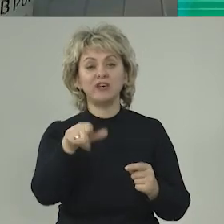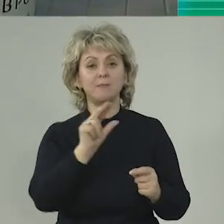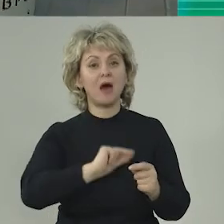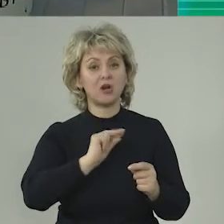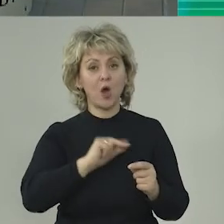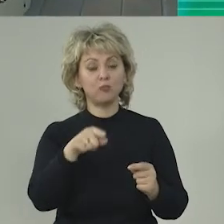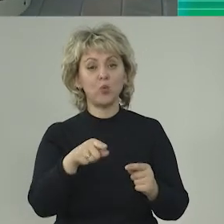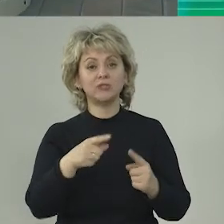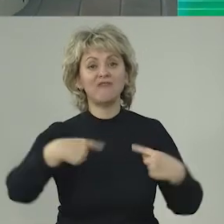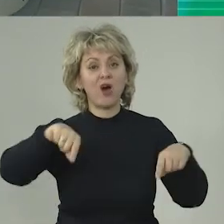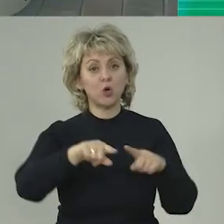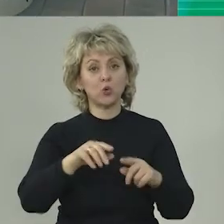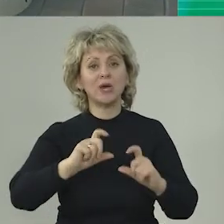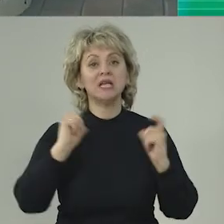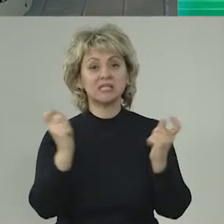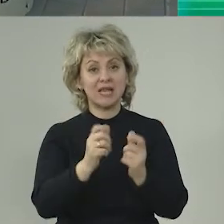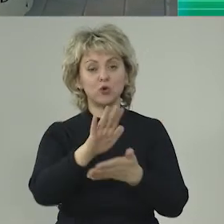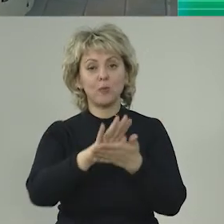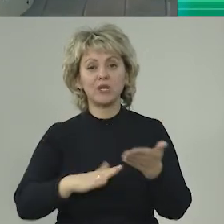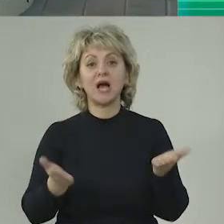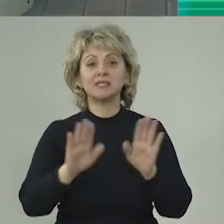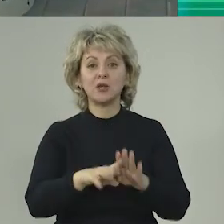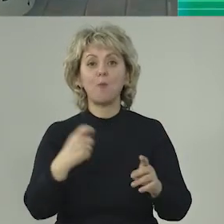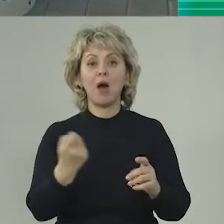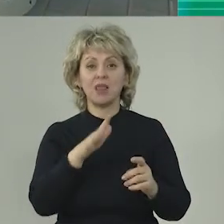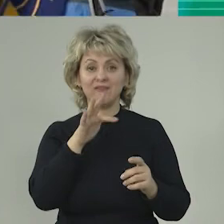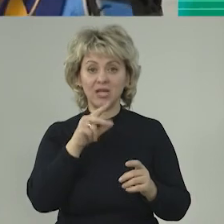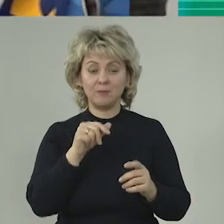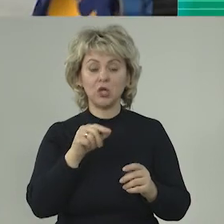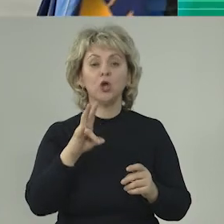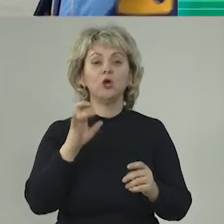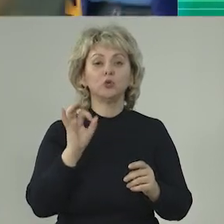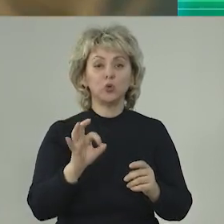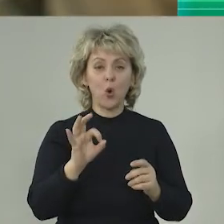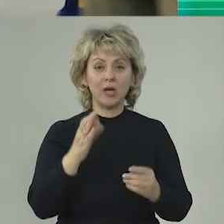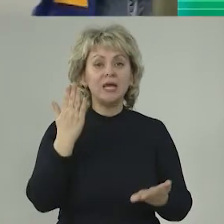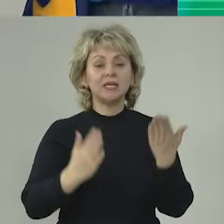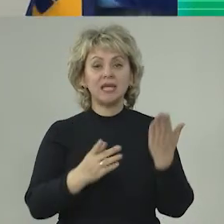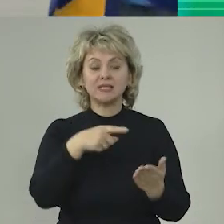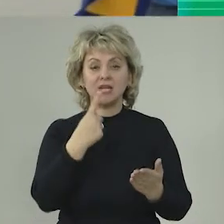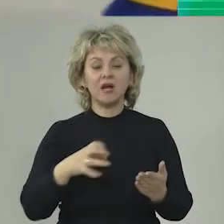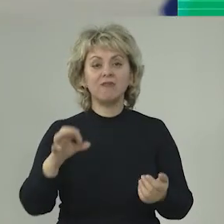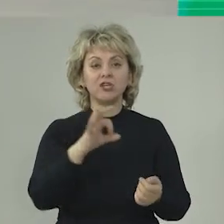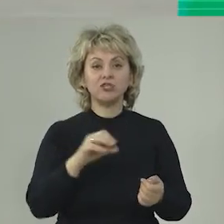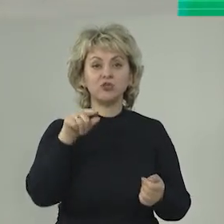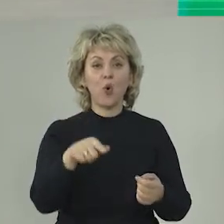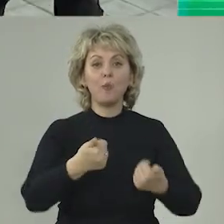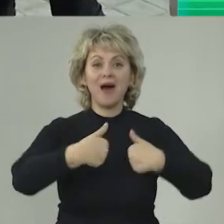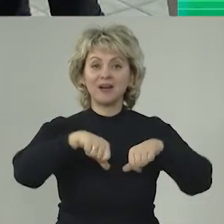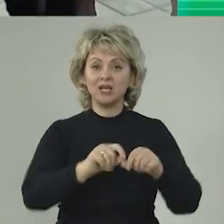то же время работы вокруг стадиона пока продолжается. Осталось совсем немного времени. Но если говорить об